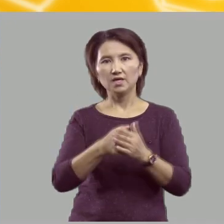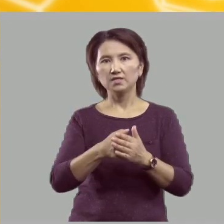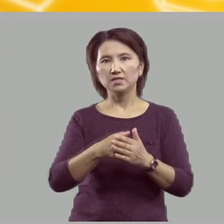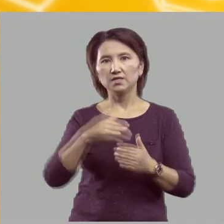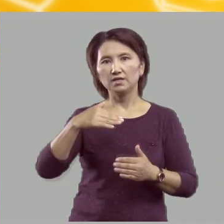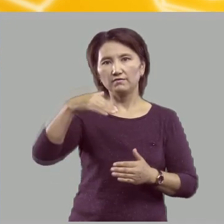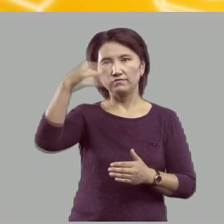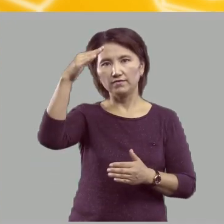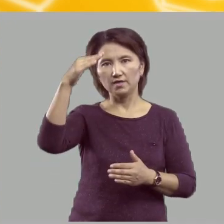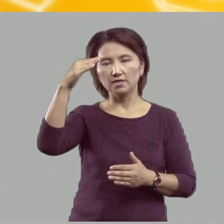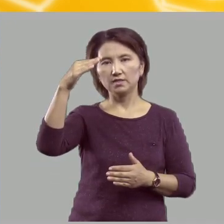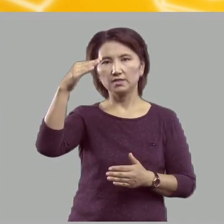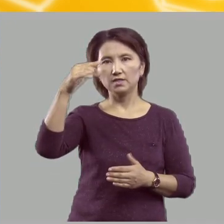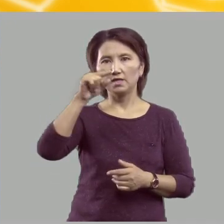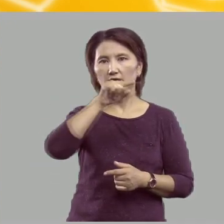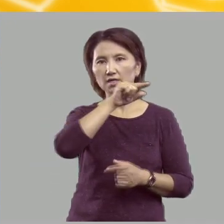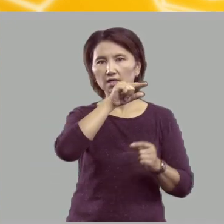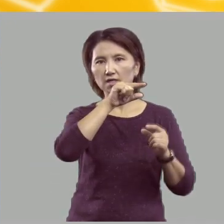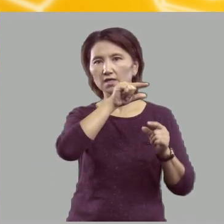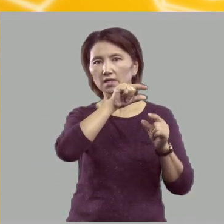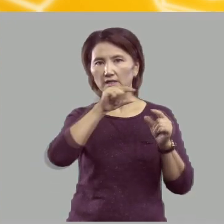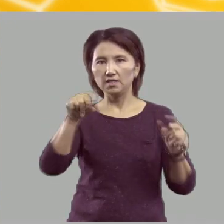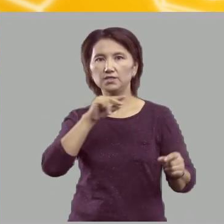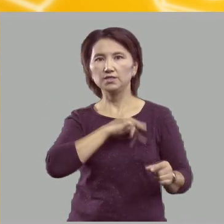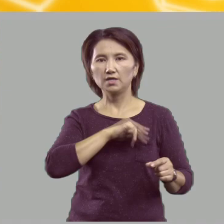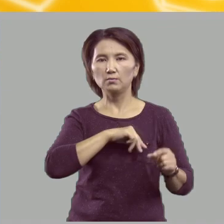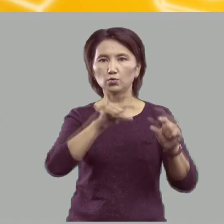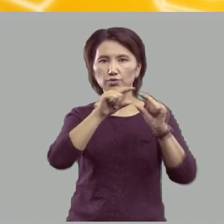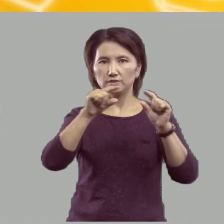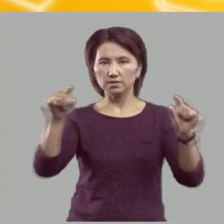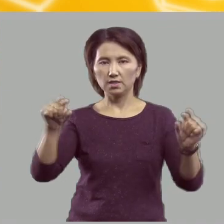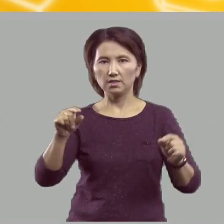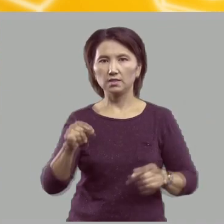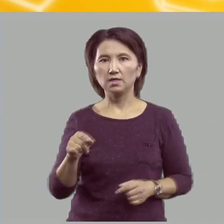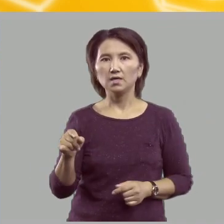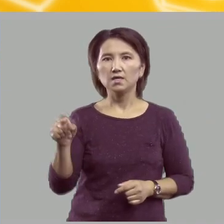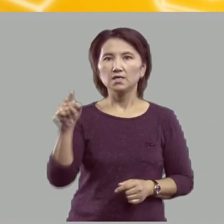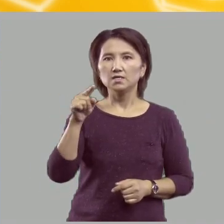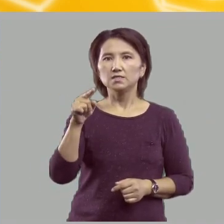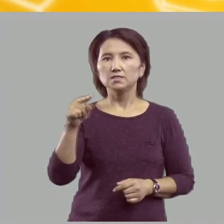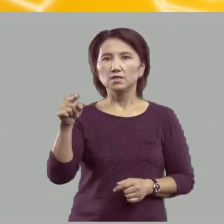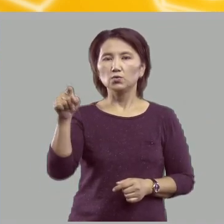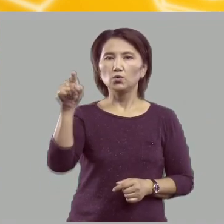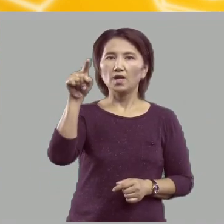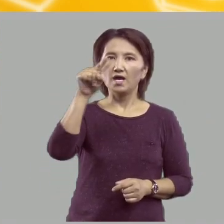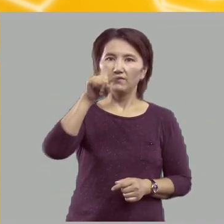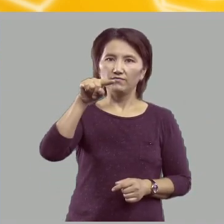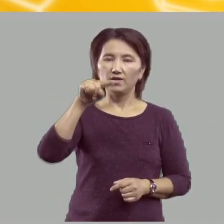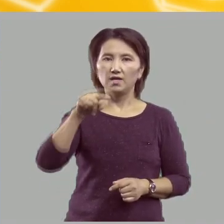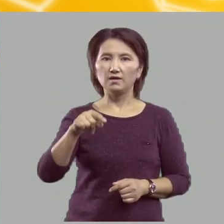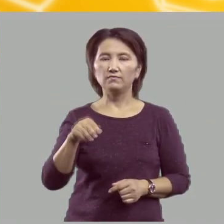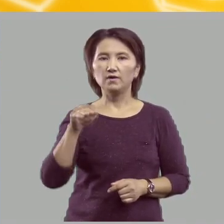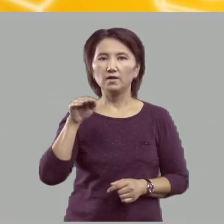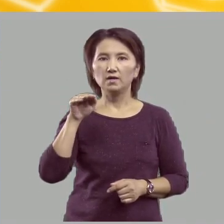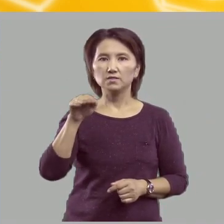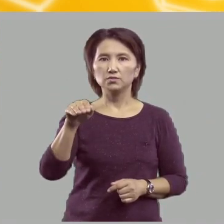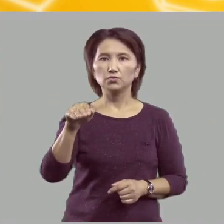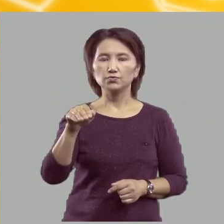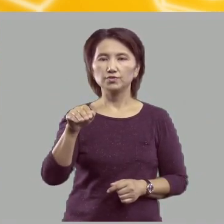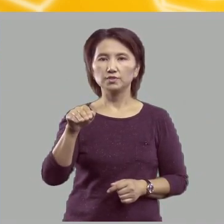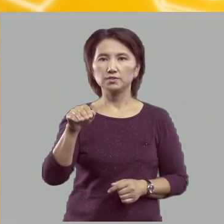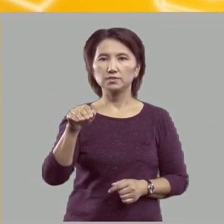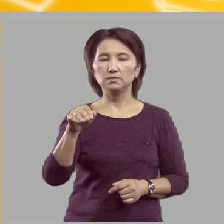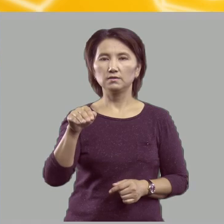рабочей строки, закругляем влево, коснувшись её.